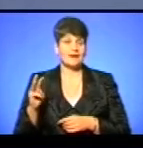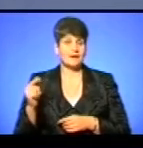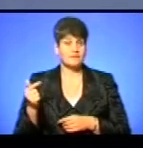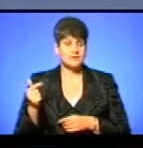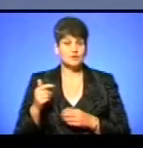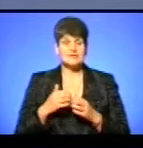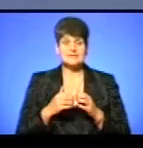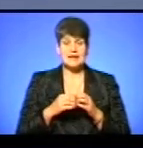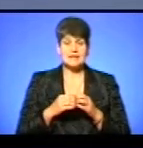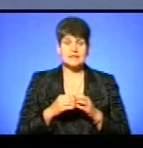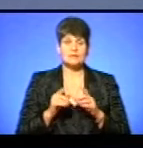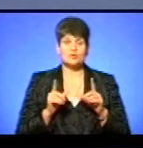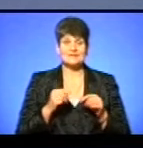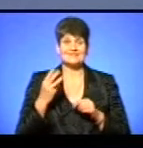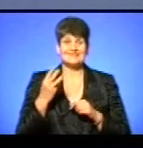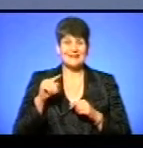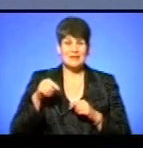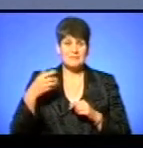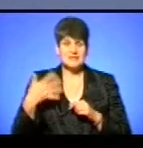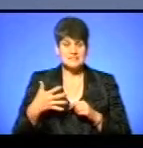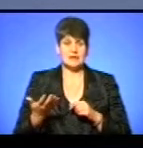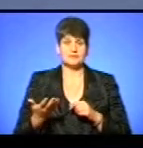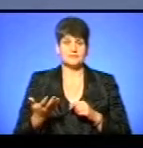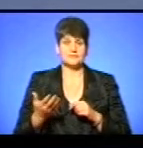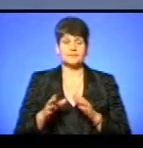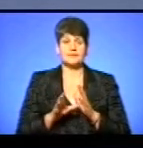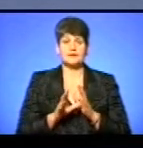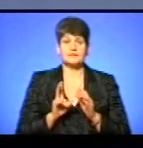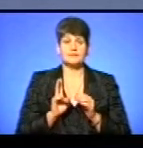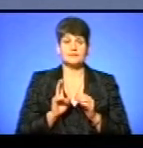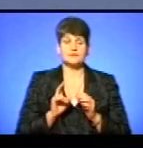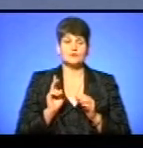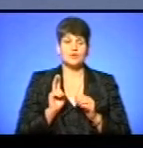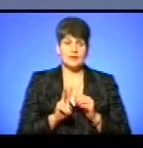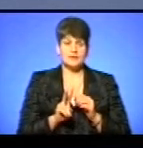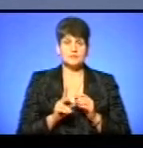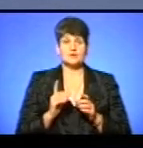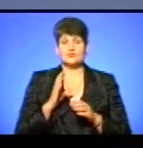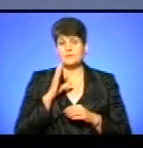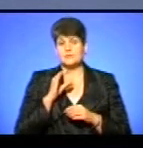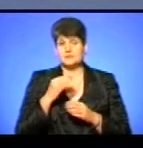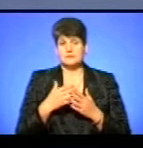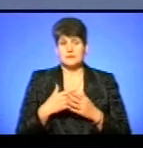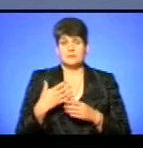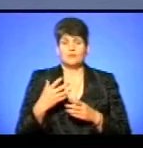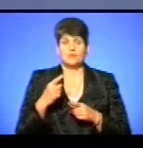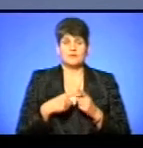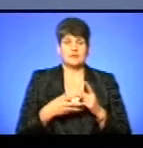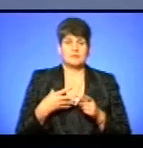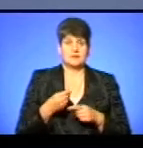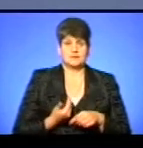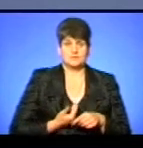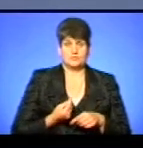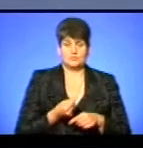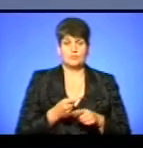То середній проїзд в є 3,50 в електротранспорті. Якщо взяти в автотранспорті, аналогічна ситуація. Половина платить готівкою, половина